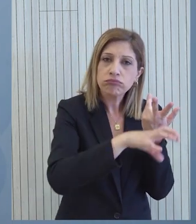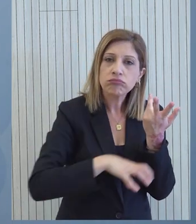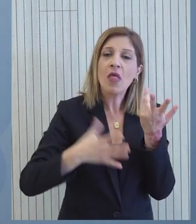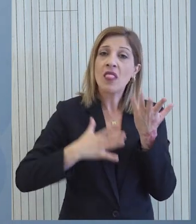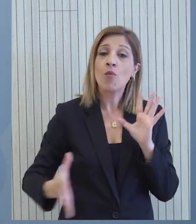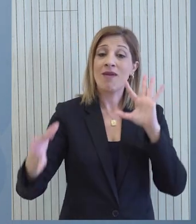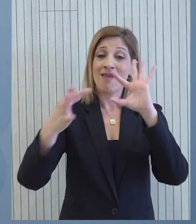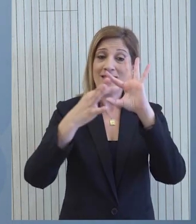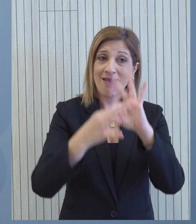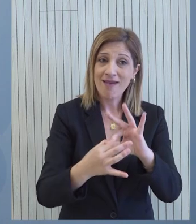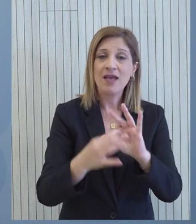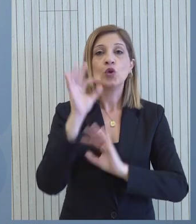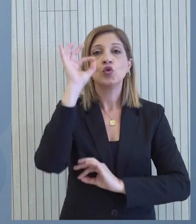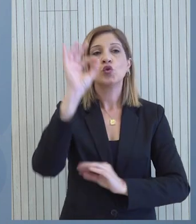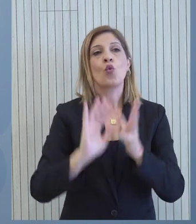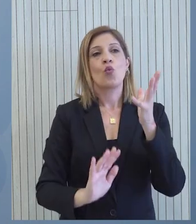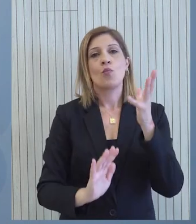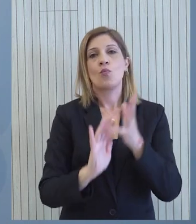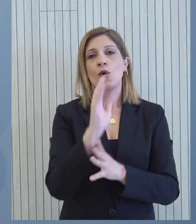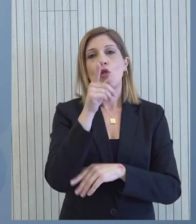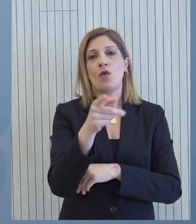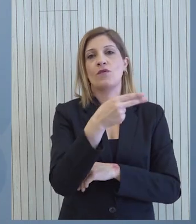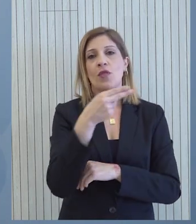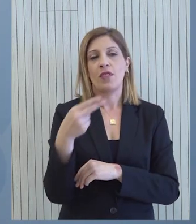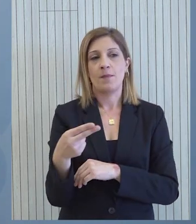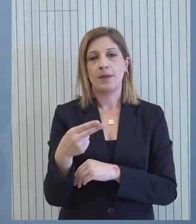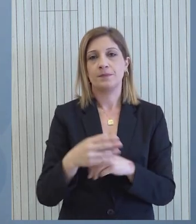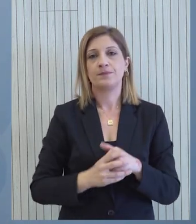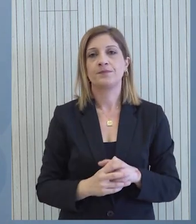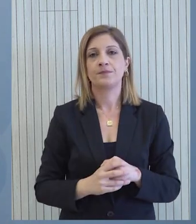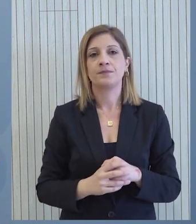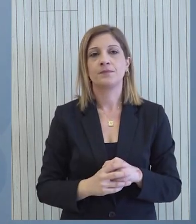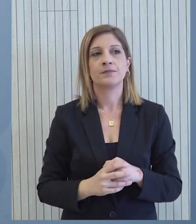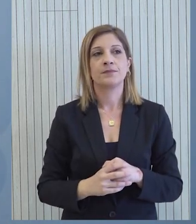πώς ακριβώς γίνονται αυτοί οι μηχανισμοί για να πισπευθούν η υλοποίηση των έργων